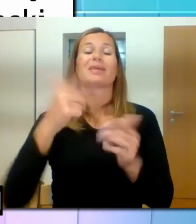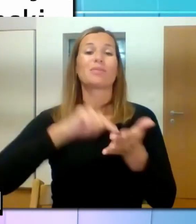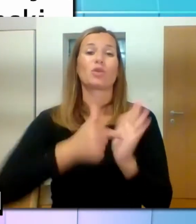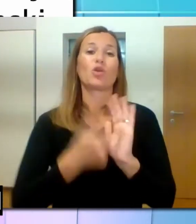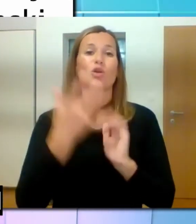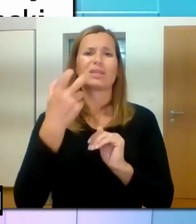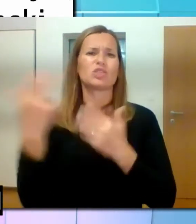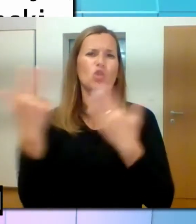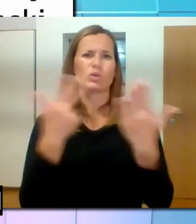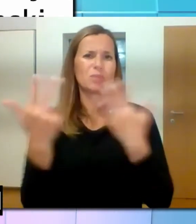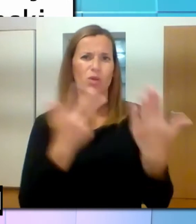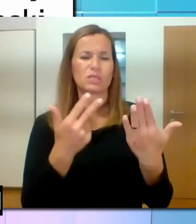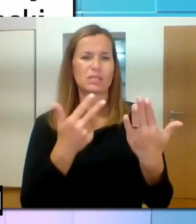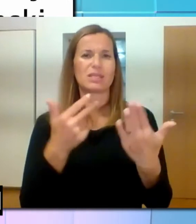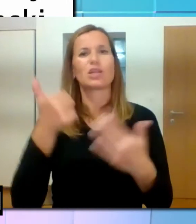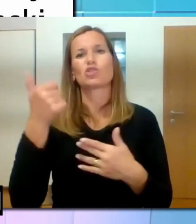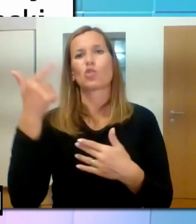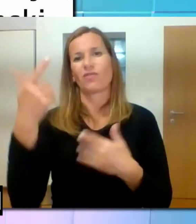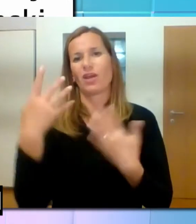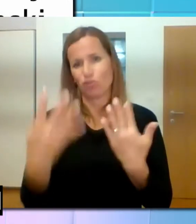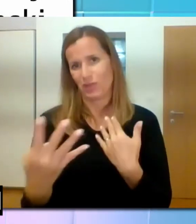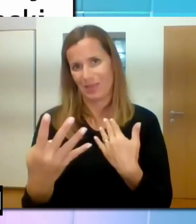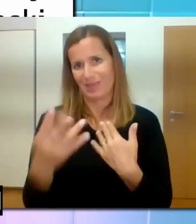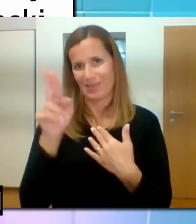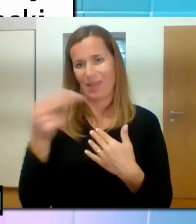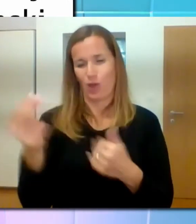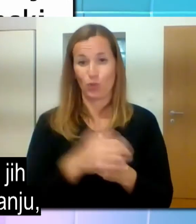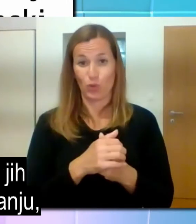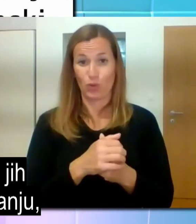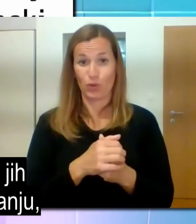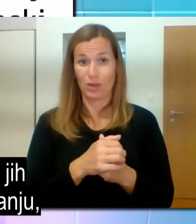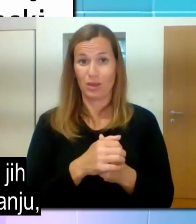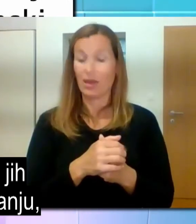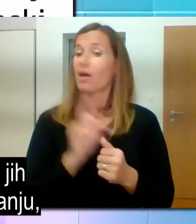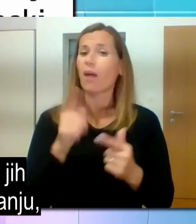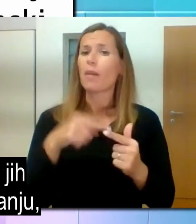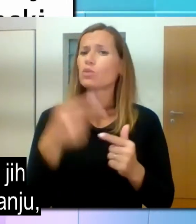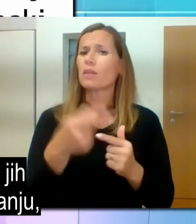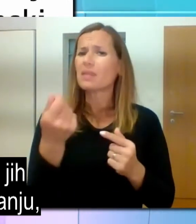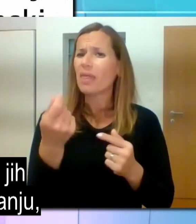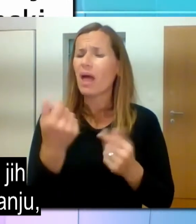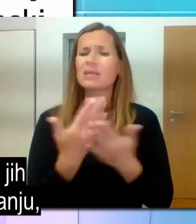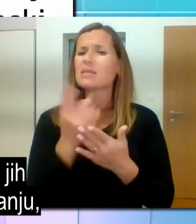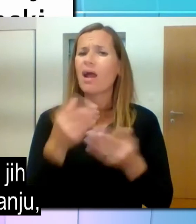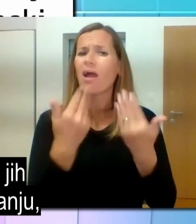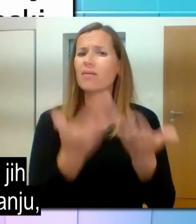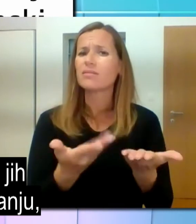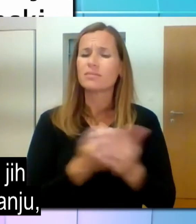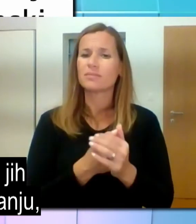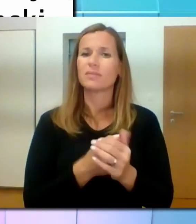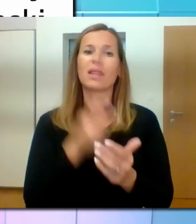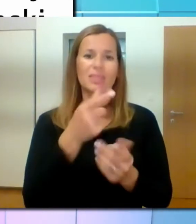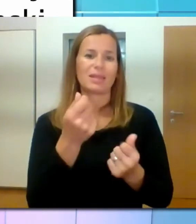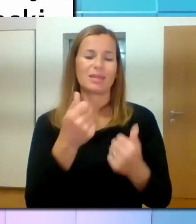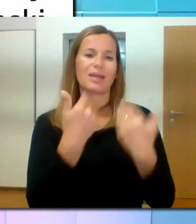nameni? Ta denar je namenjen za financiranje v spodbud za zaposlovanje invalidov, jih bom tudi naštila v